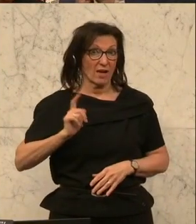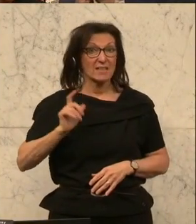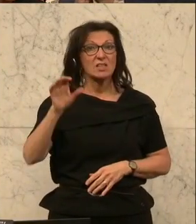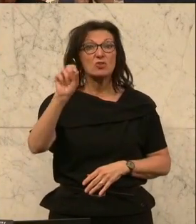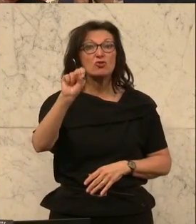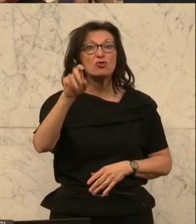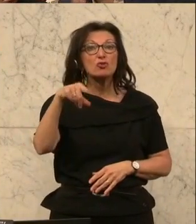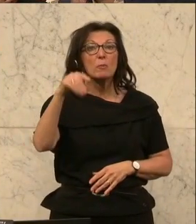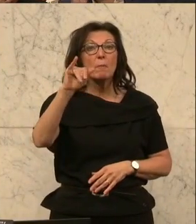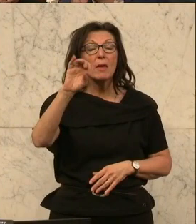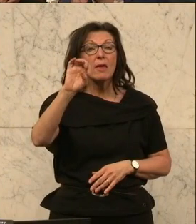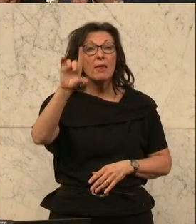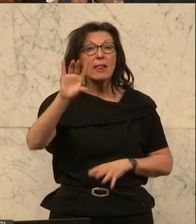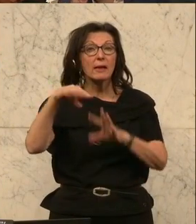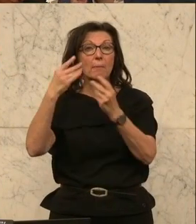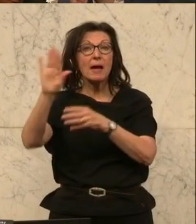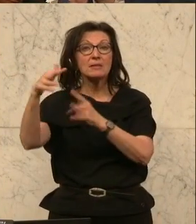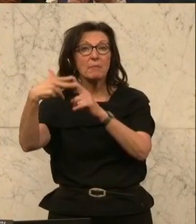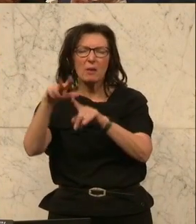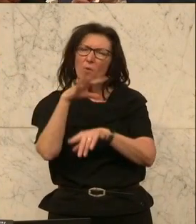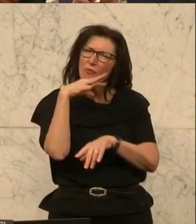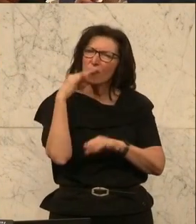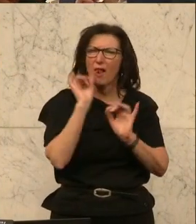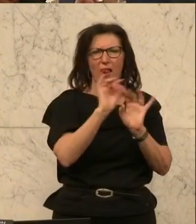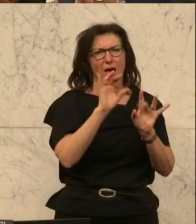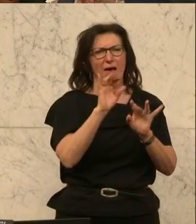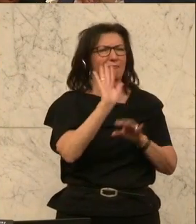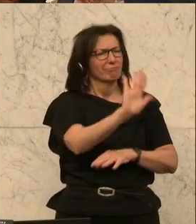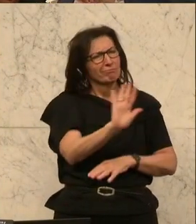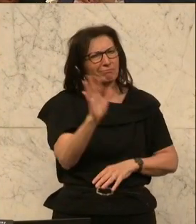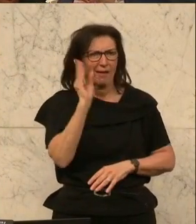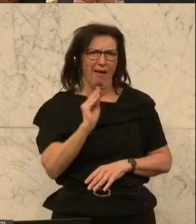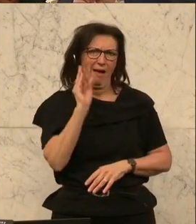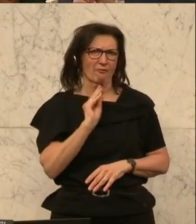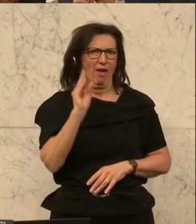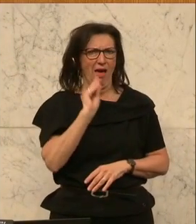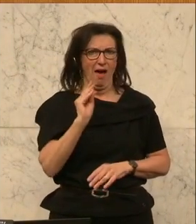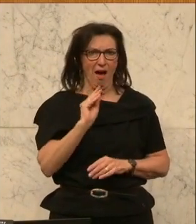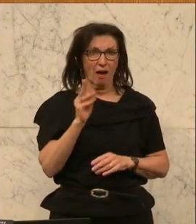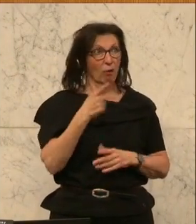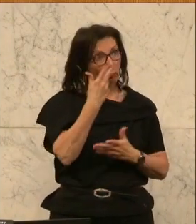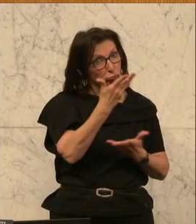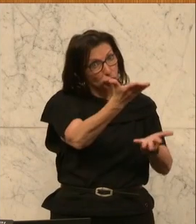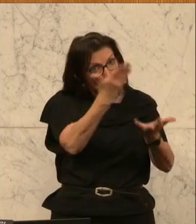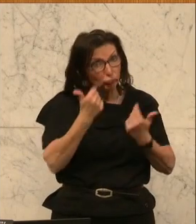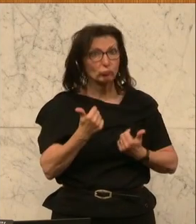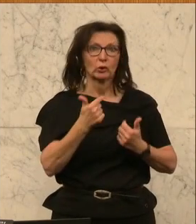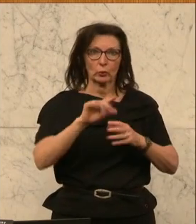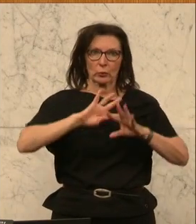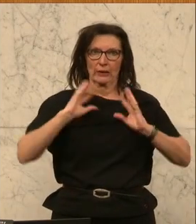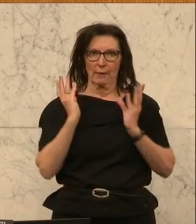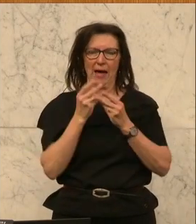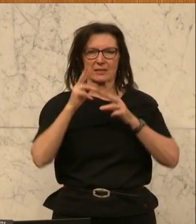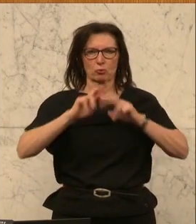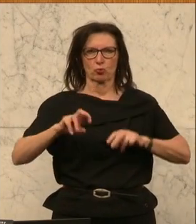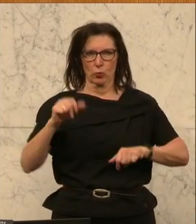und viele Pädagogen und Pädagoginnen, die ihre Erfahrungen in die erwähnte Studie eingebracht haben. Das